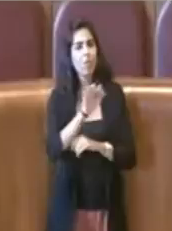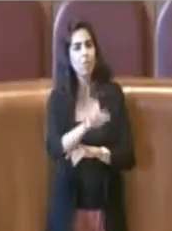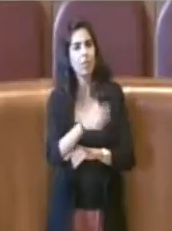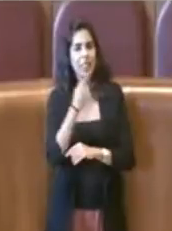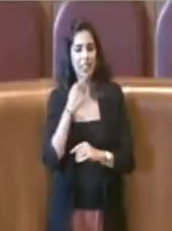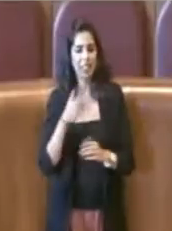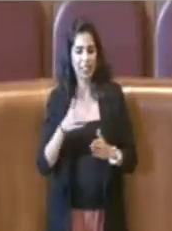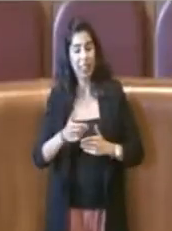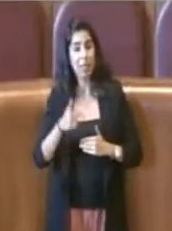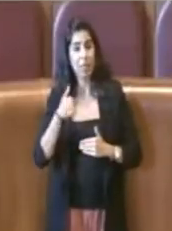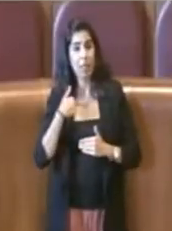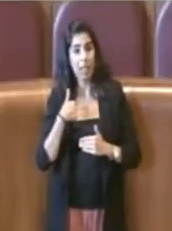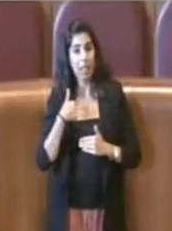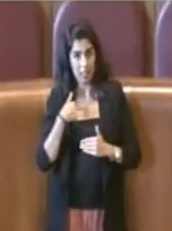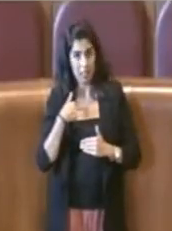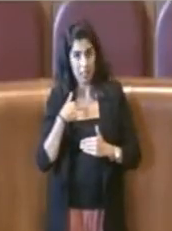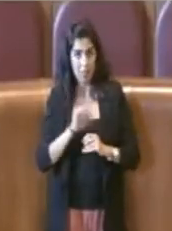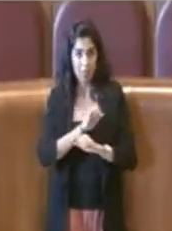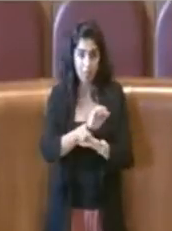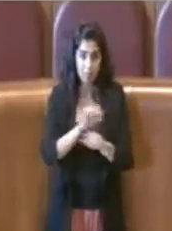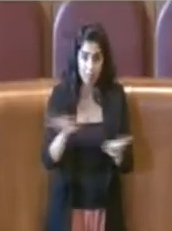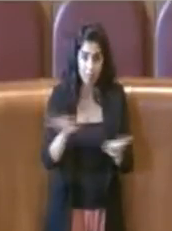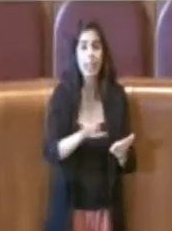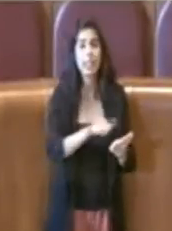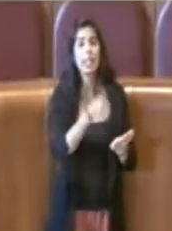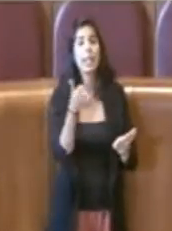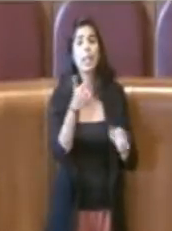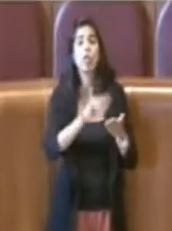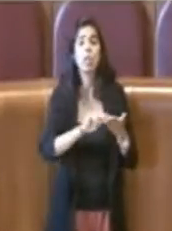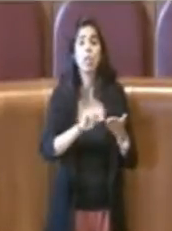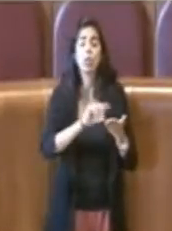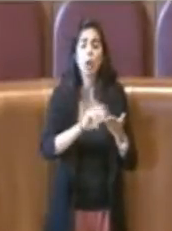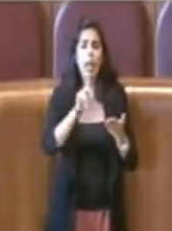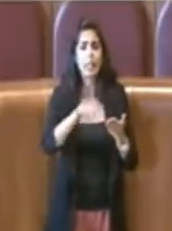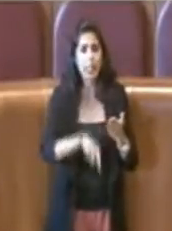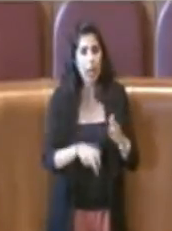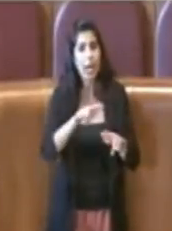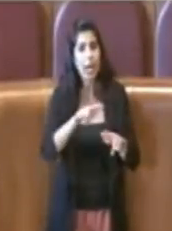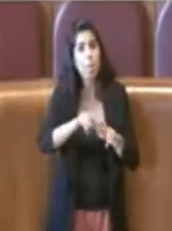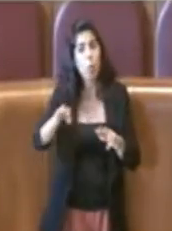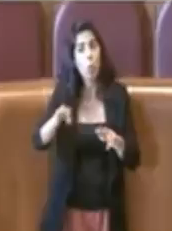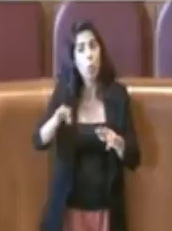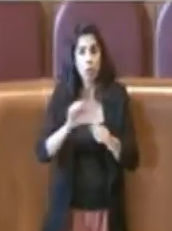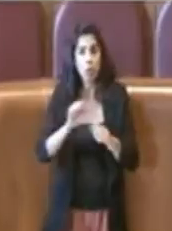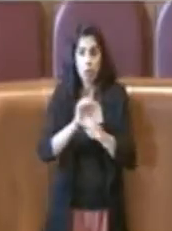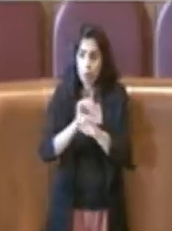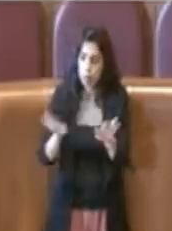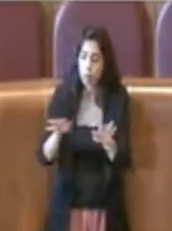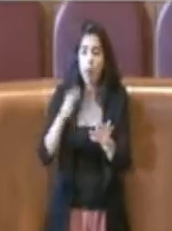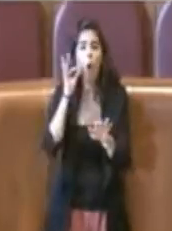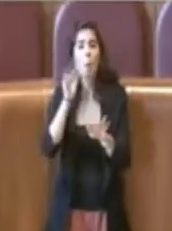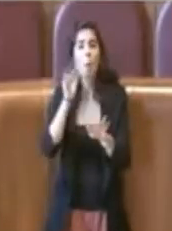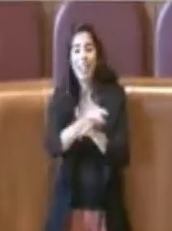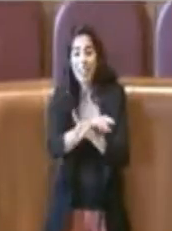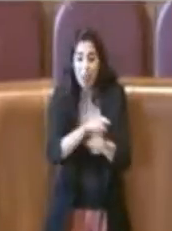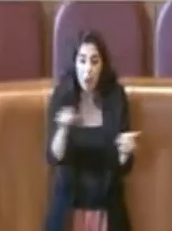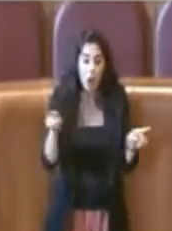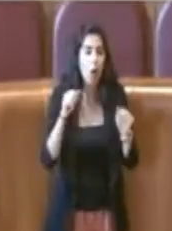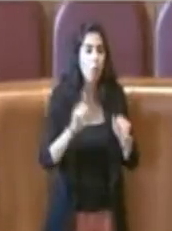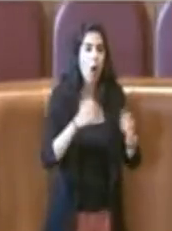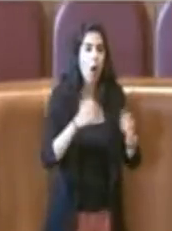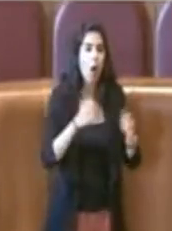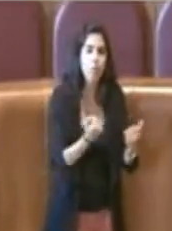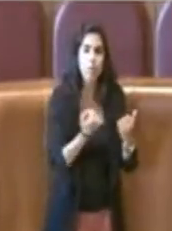ai dirigenti scolastici, ma anche ai municipi, per dare adeguata pubblicità a